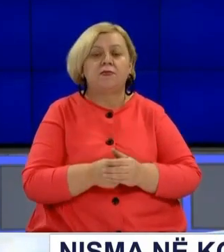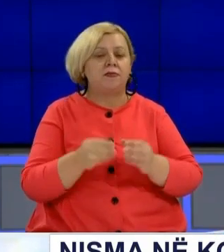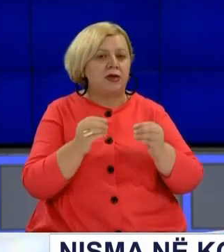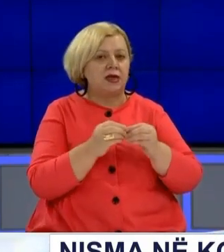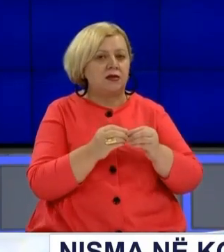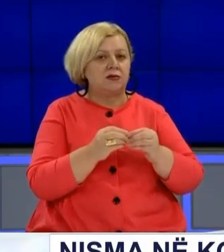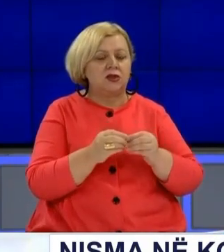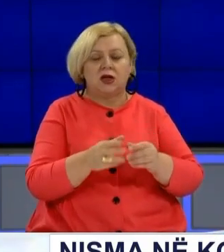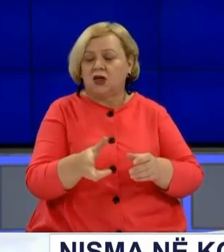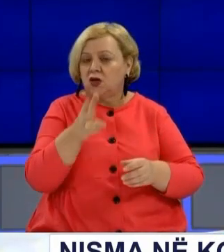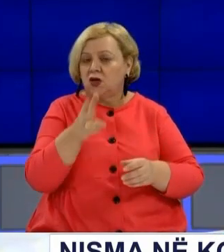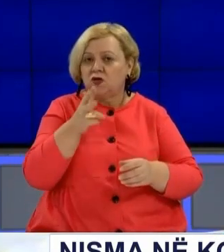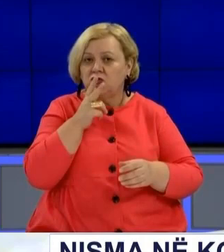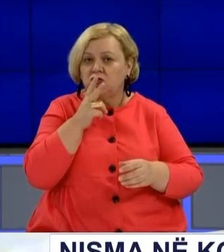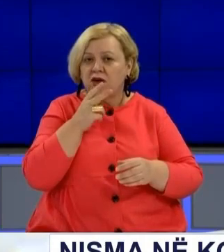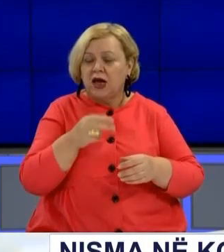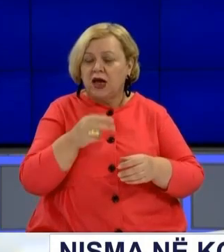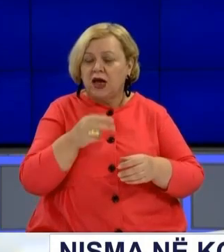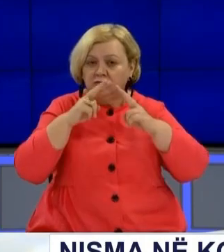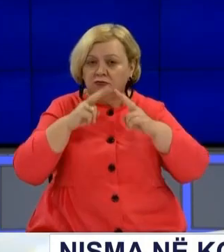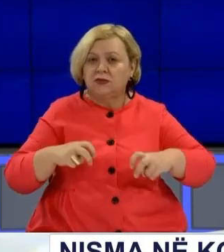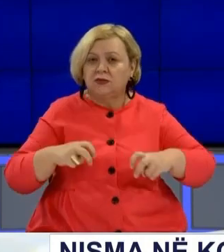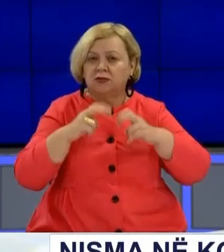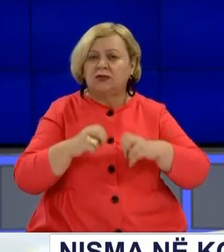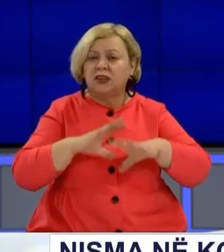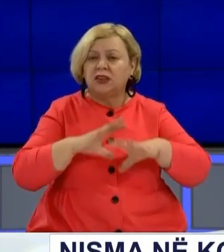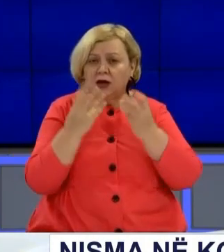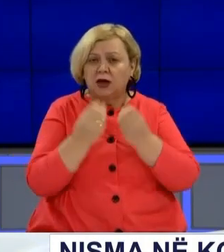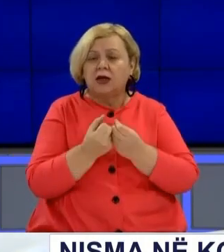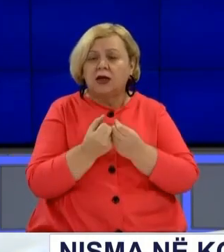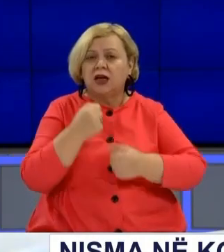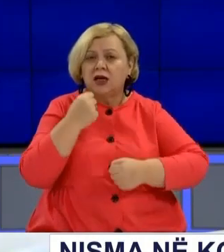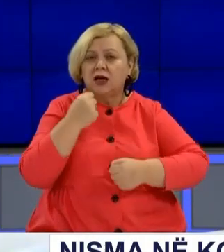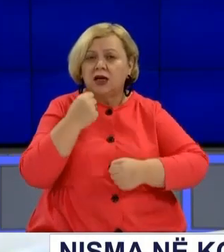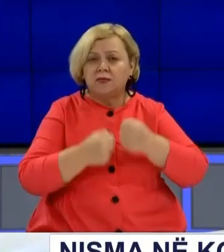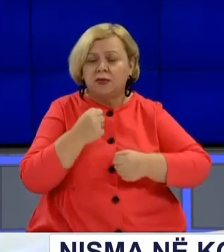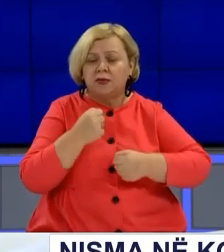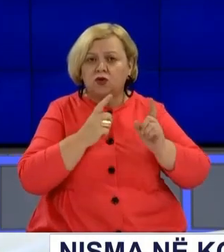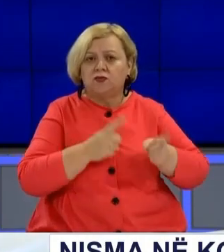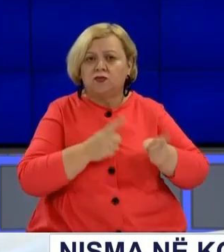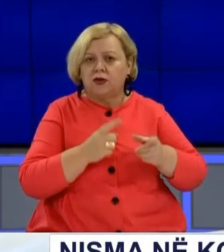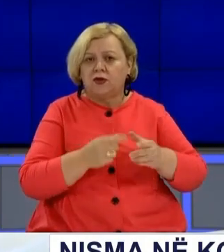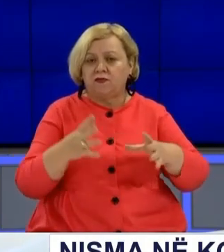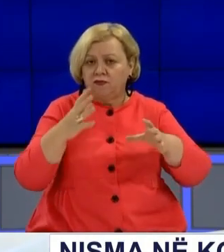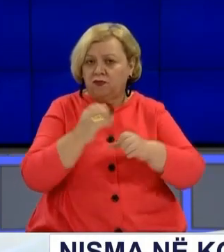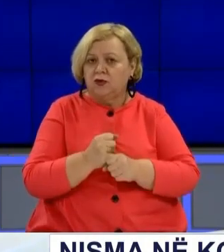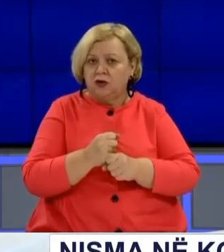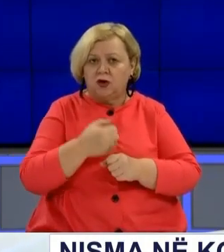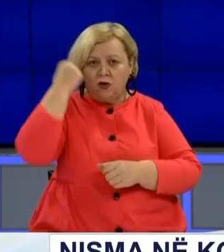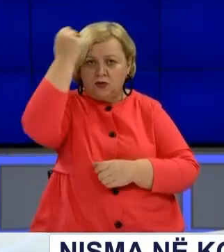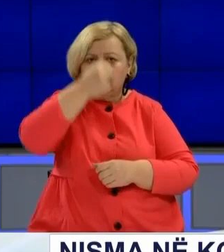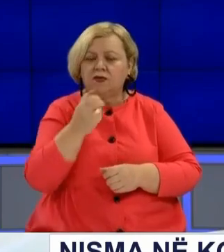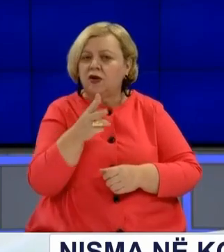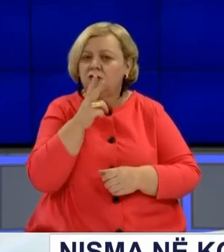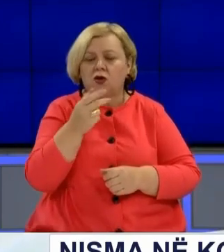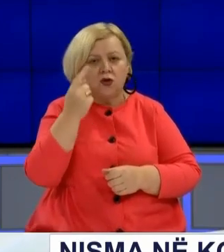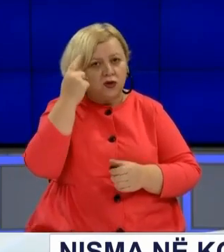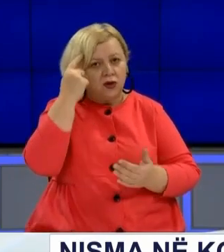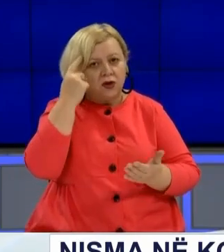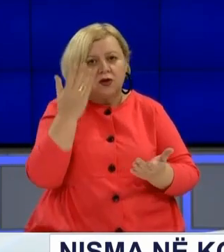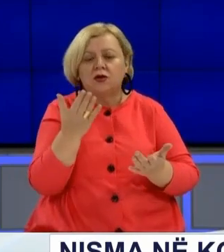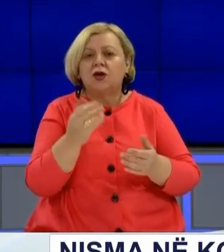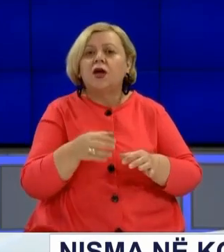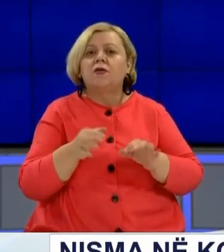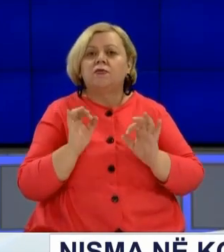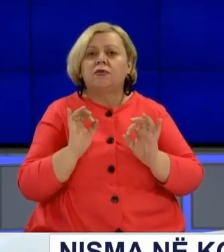retim nga ana e gjukate speciale për të gjitha krimet e kryera në ljuftën e fundit në Kosovë. A i po ashtu ka kërkuar të di nëse Prokuroria